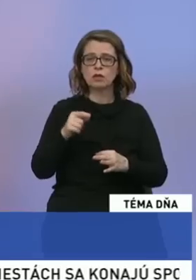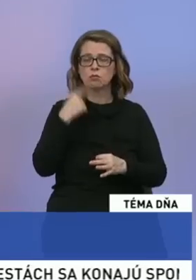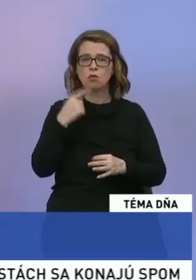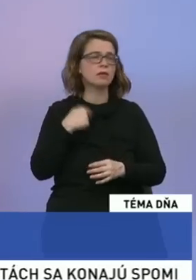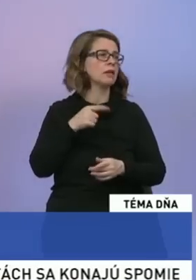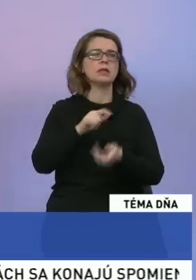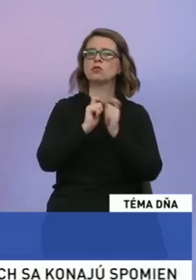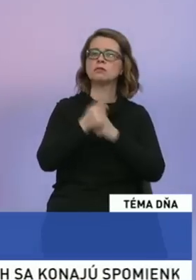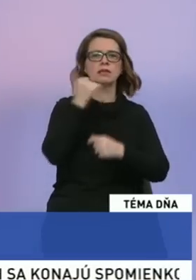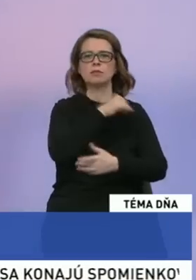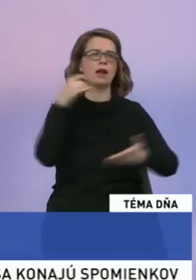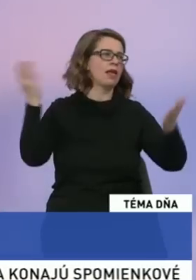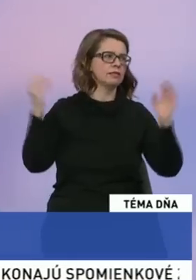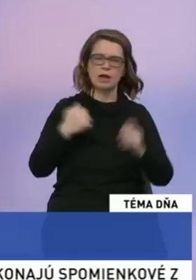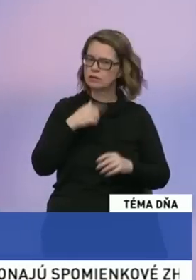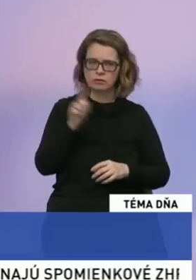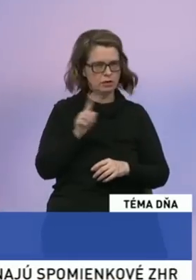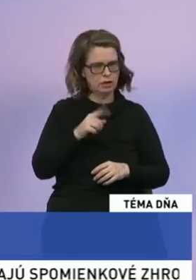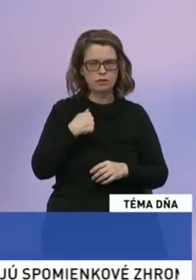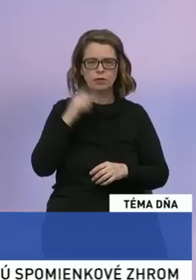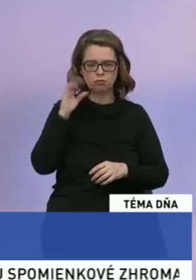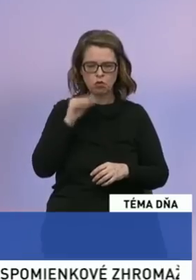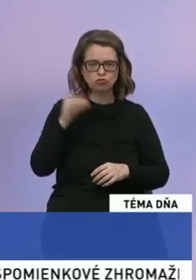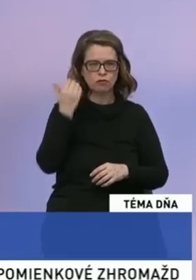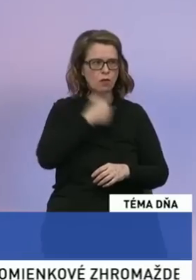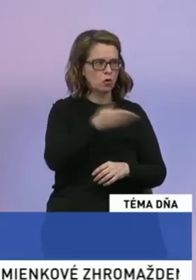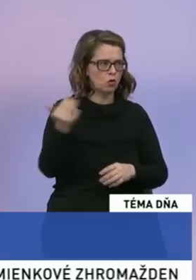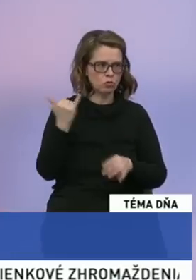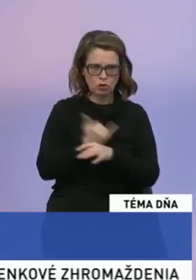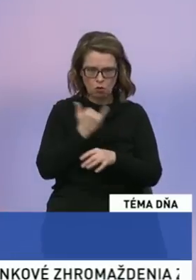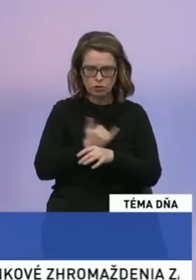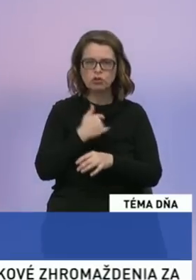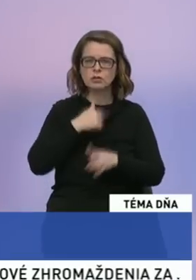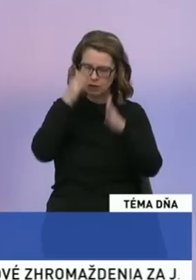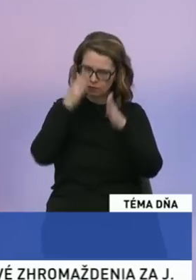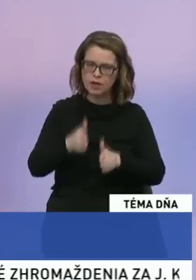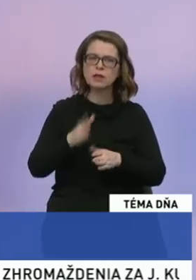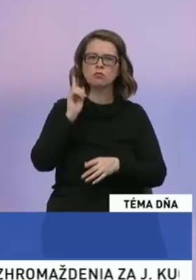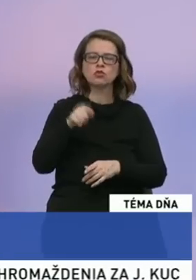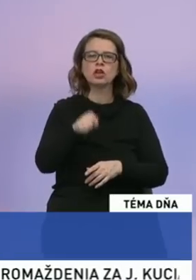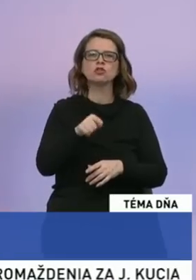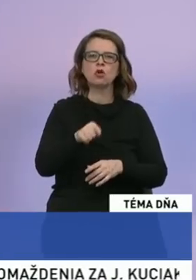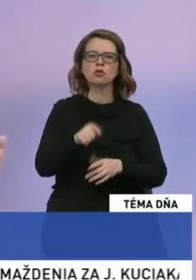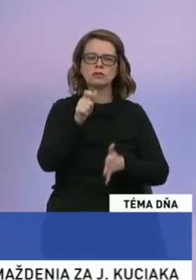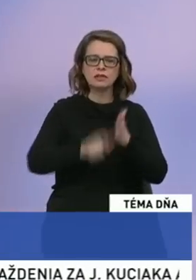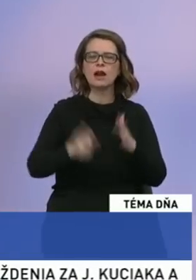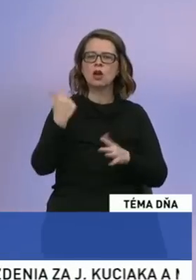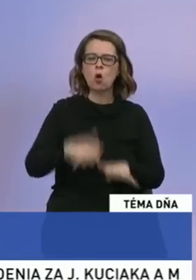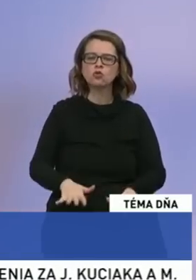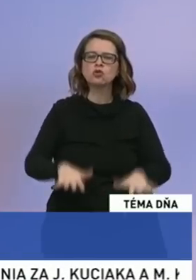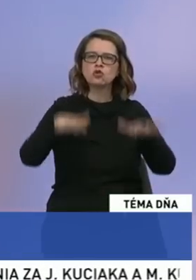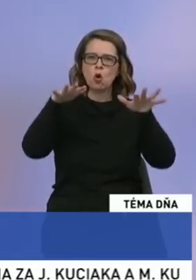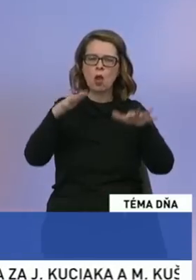zmeníme len tak, ideme zdola. Vždy je to, a vždy verím, že aj bude, hnutím zdola, kde ľudia, ktorí sú